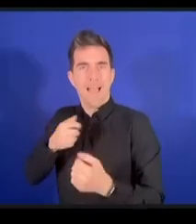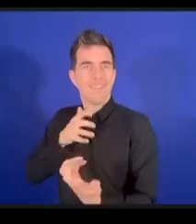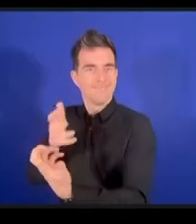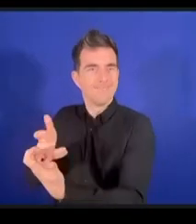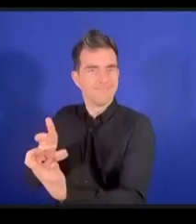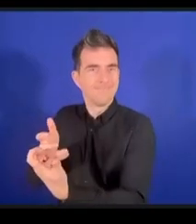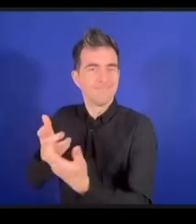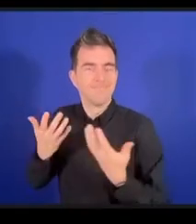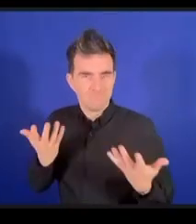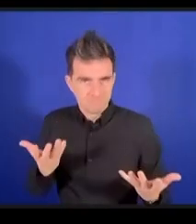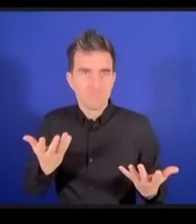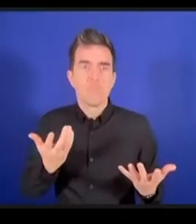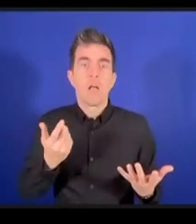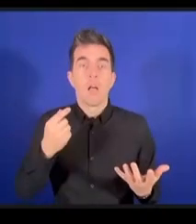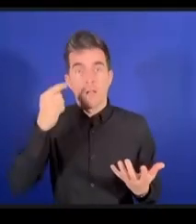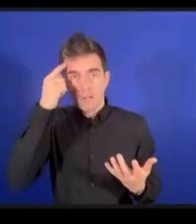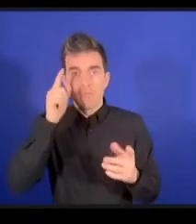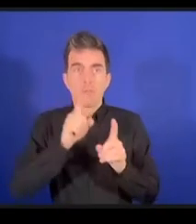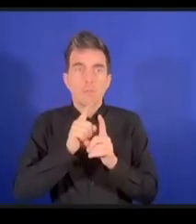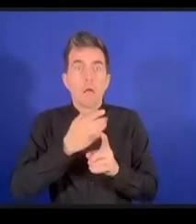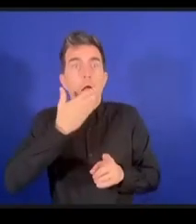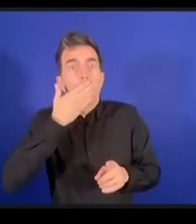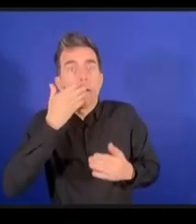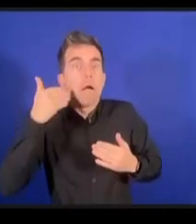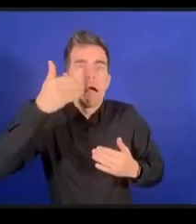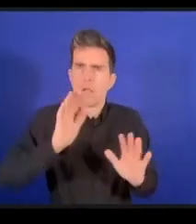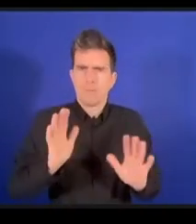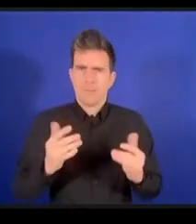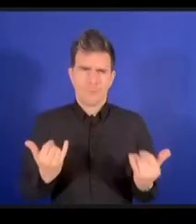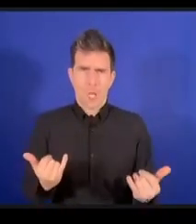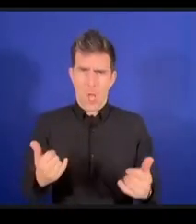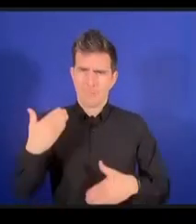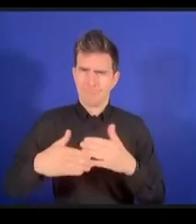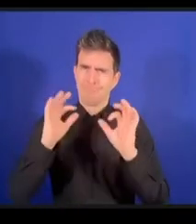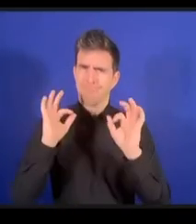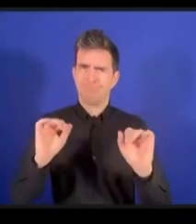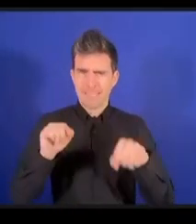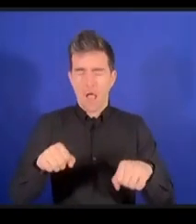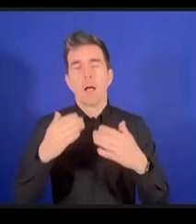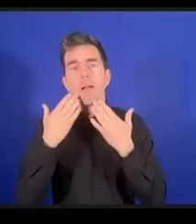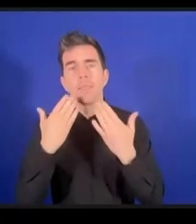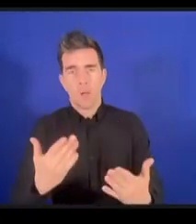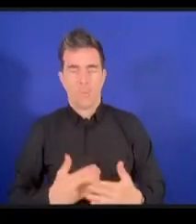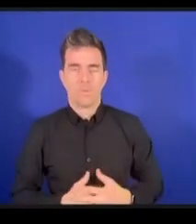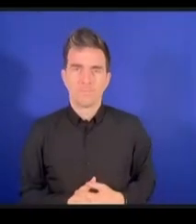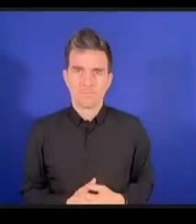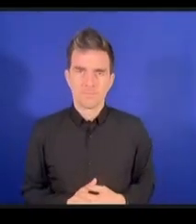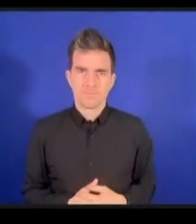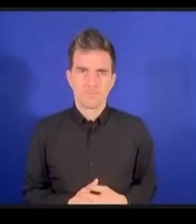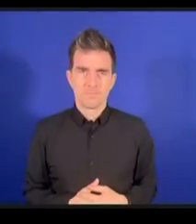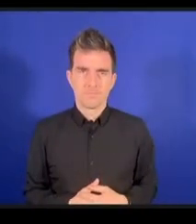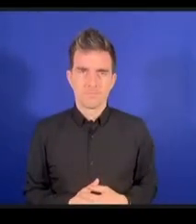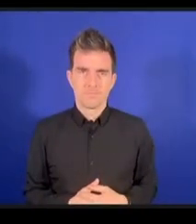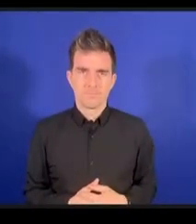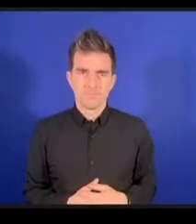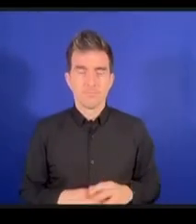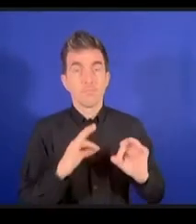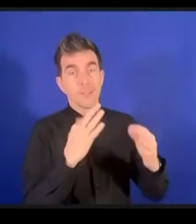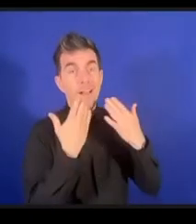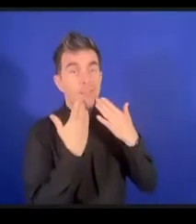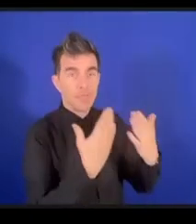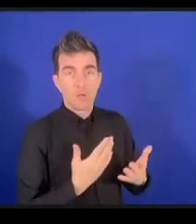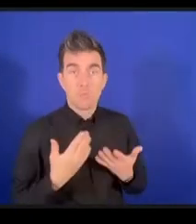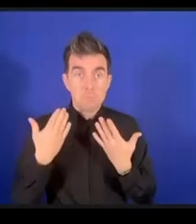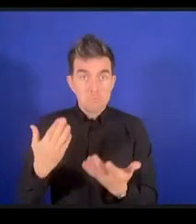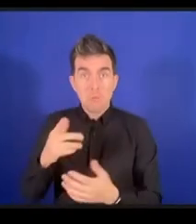date plus tardive ce qui pourrait poser problème merci Lisa je pense que je peux le dire nous sommes une